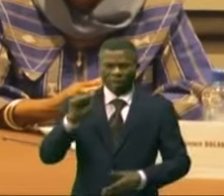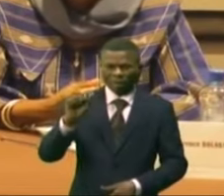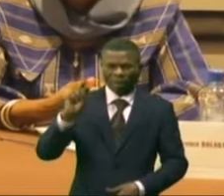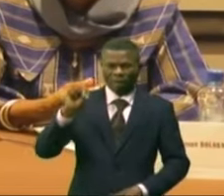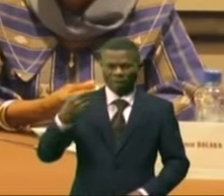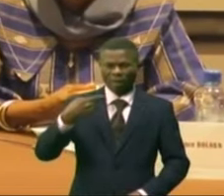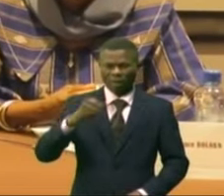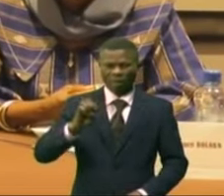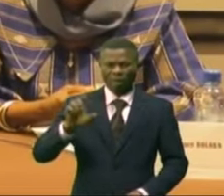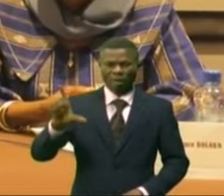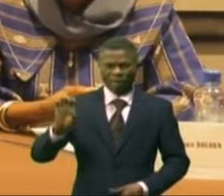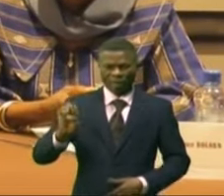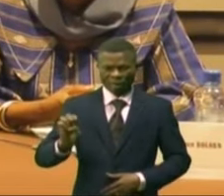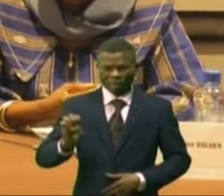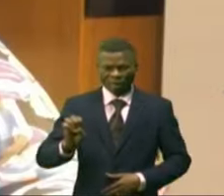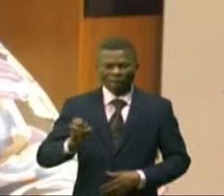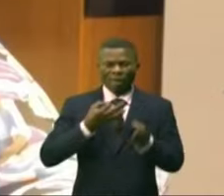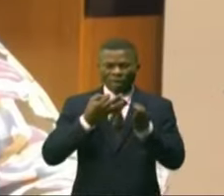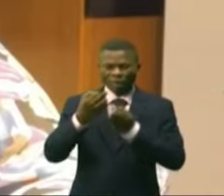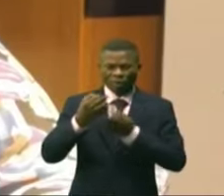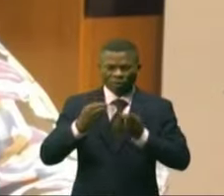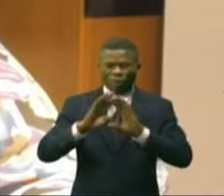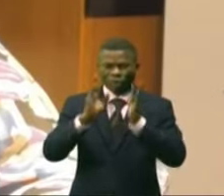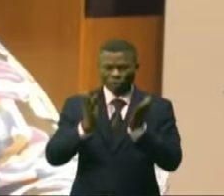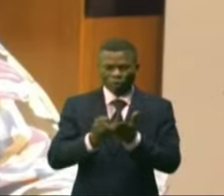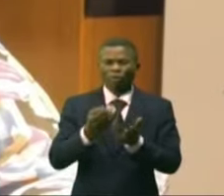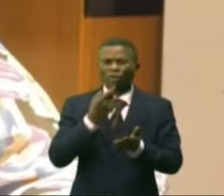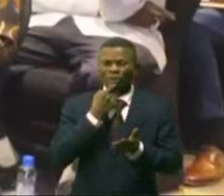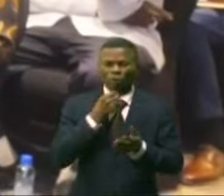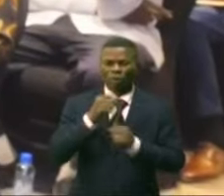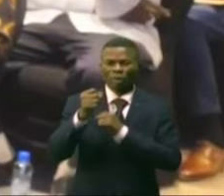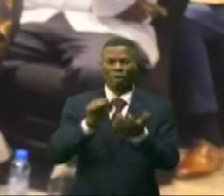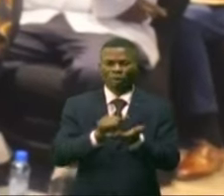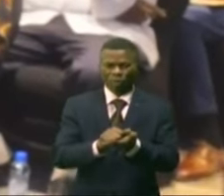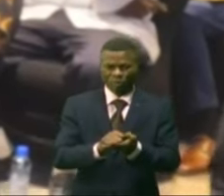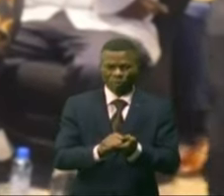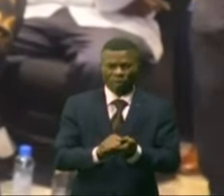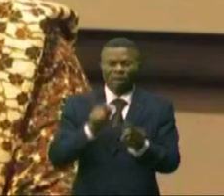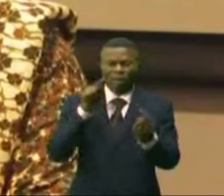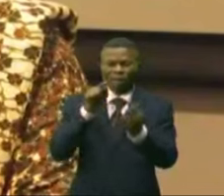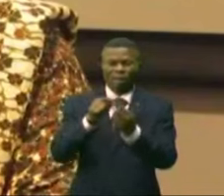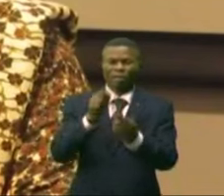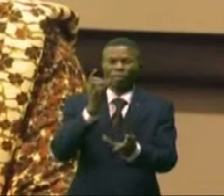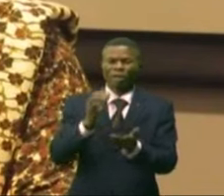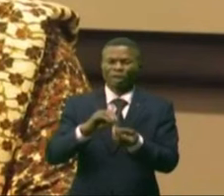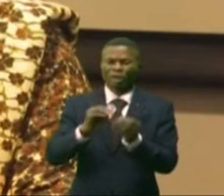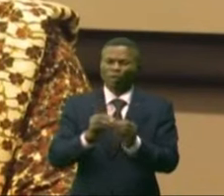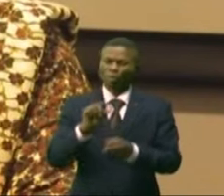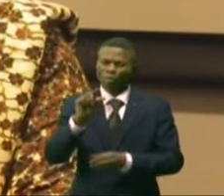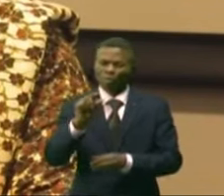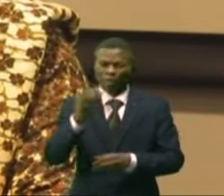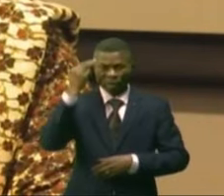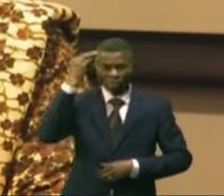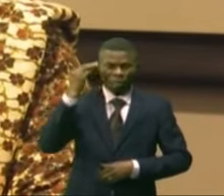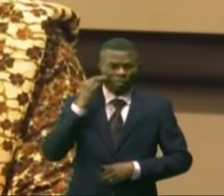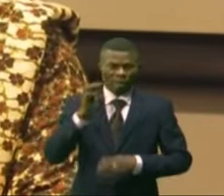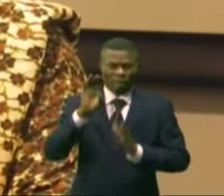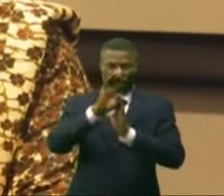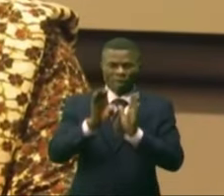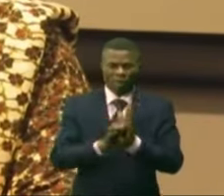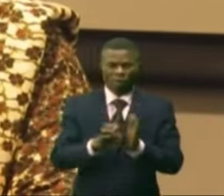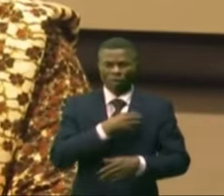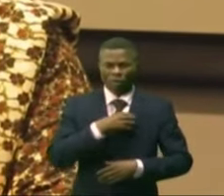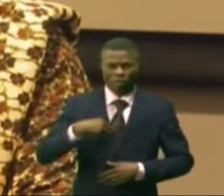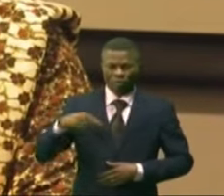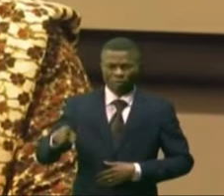et Florence Boloko ont rappelé les coulisses du combat. Avec un budget très faible pour les ministères de la condition féminine d'alors,